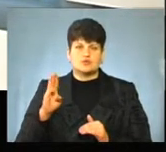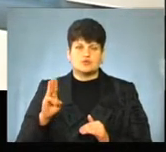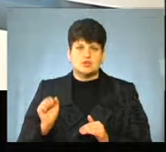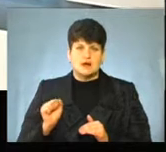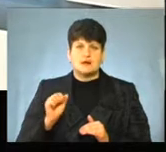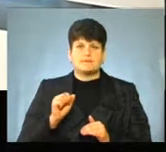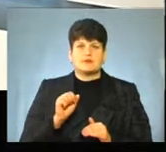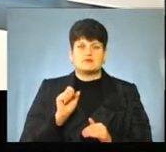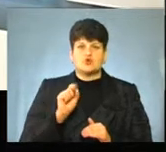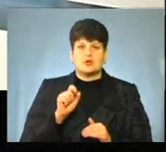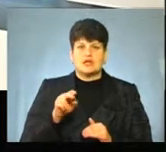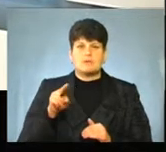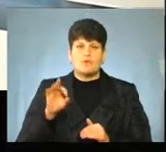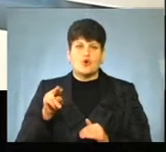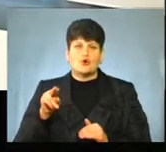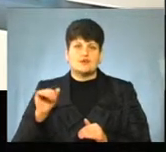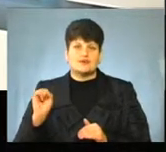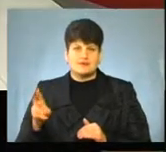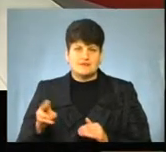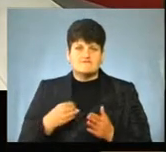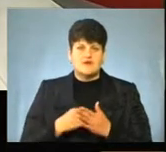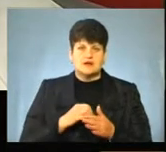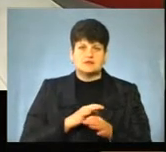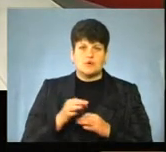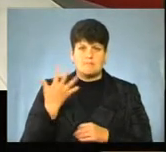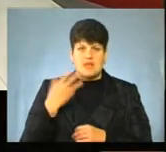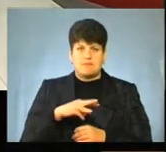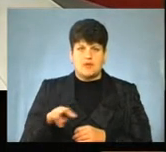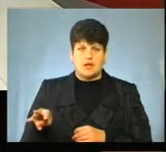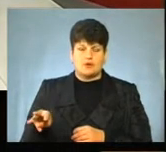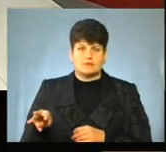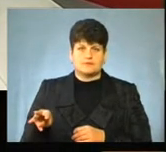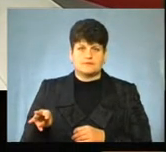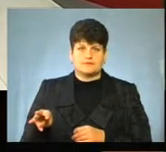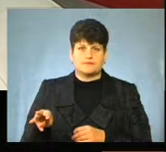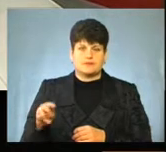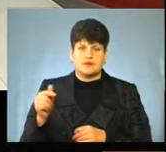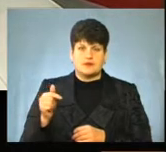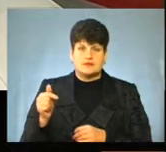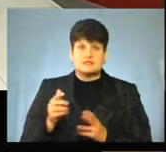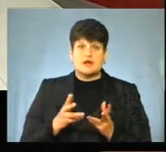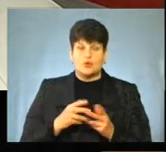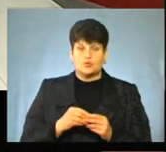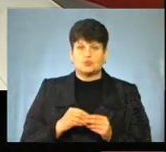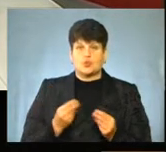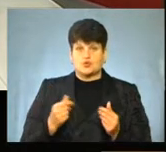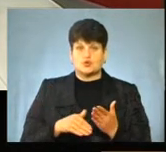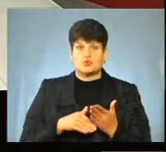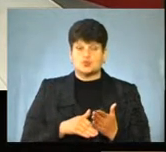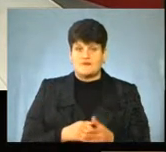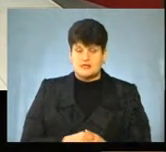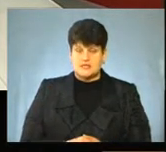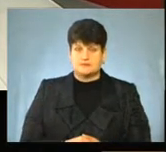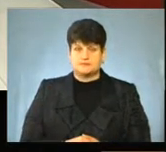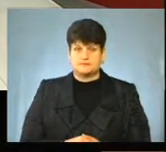«Золотий потік». Вартість проєкта – до 5 мільйонів гривень за рахунок коштів субвенції.